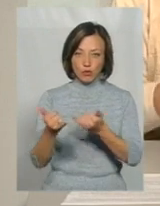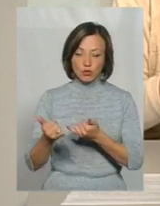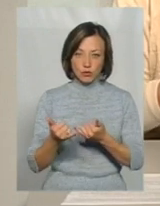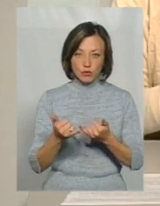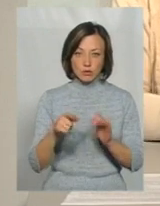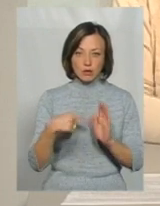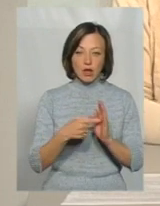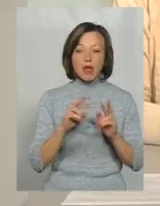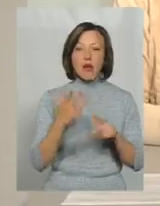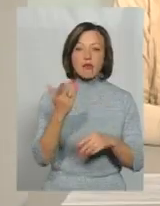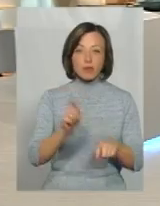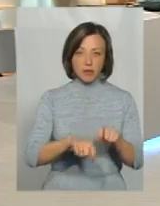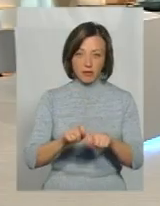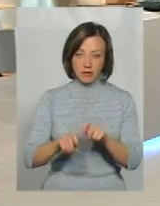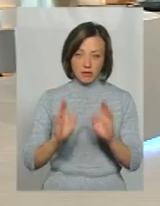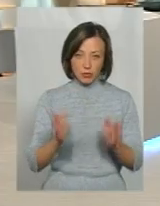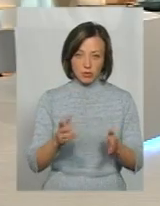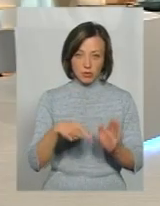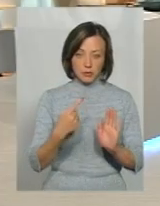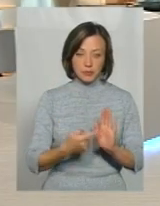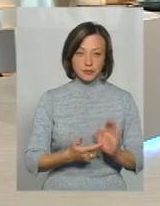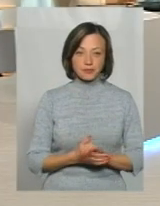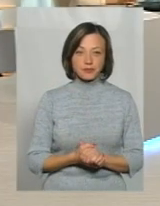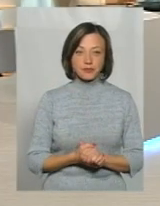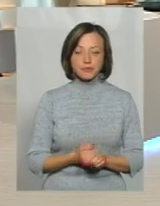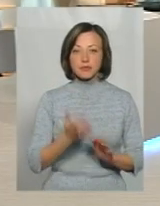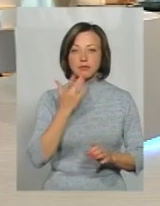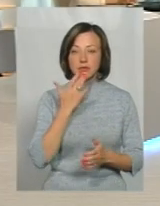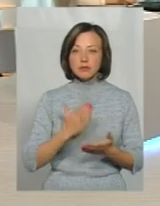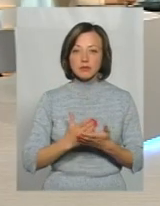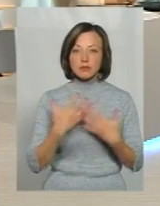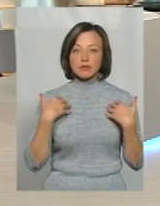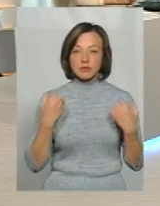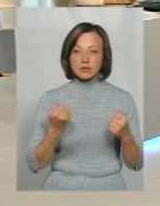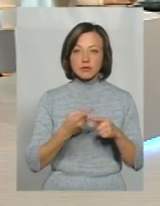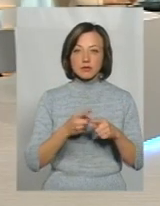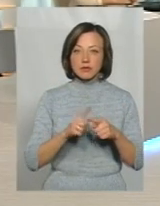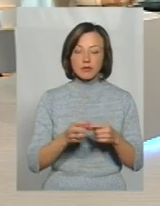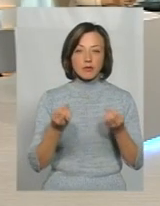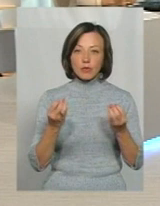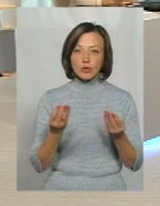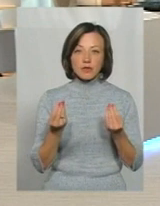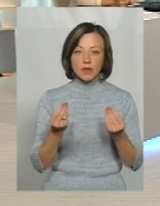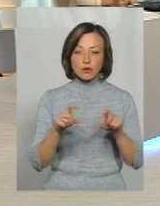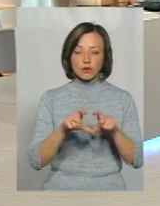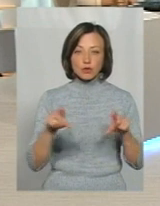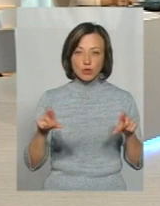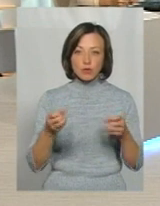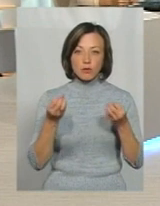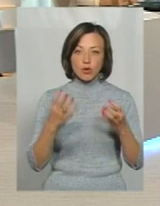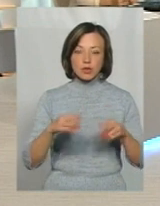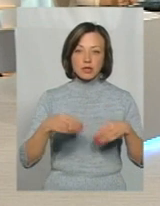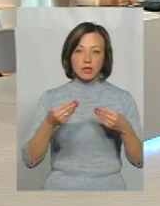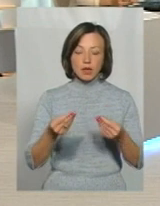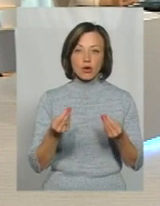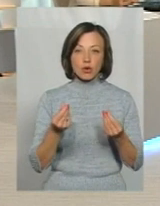Як ви будете моніторити це? Зумієте, Національна служба здоров'я Україна, якби це такий орган, це не просто фінансова якась структура, яка просто видає